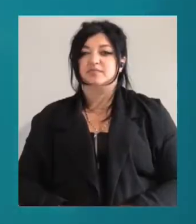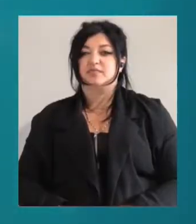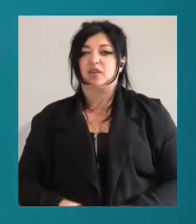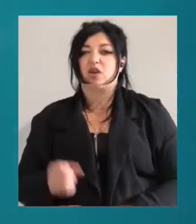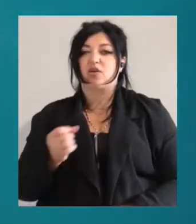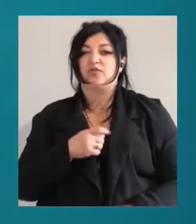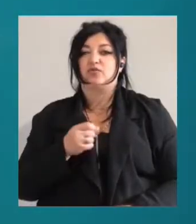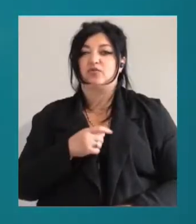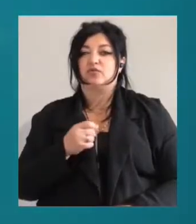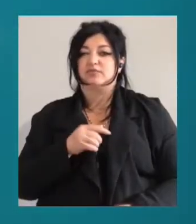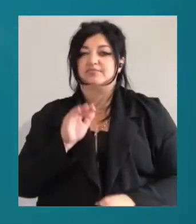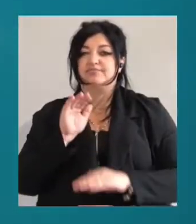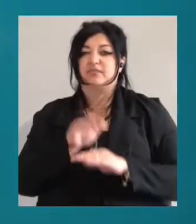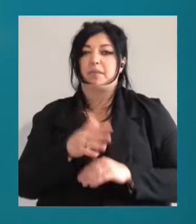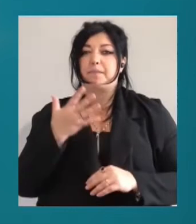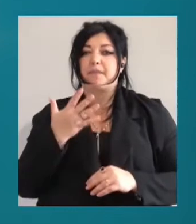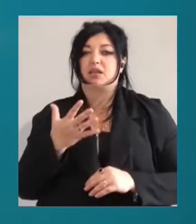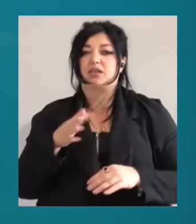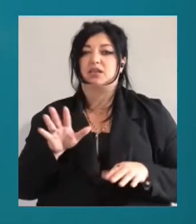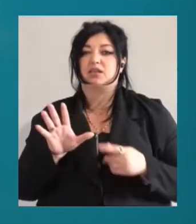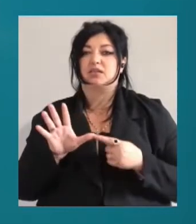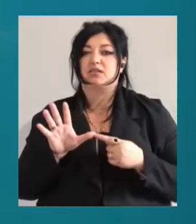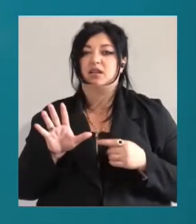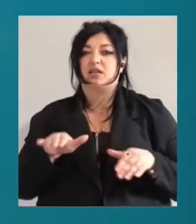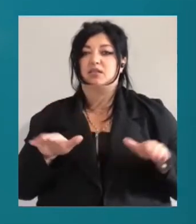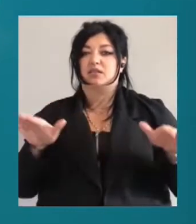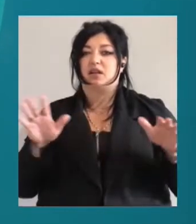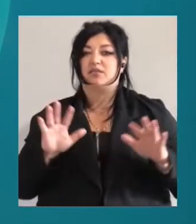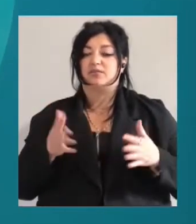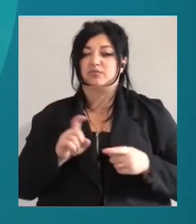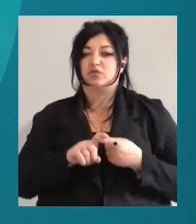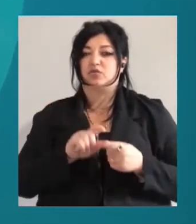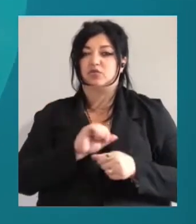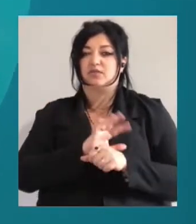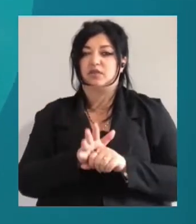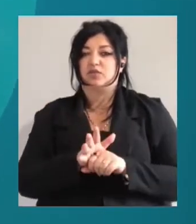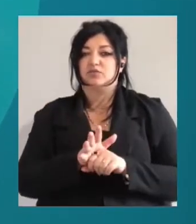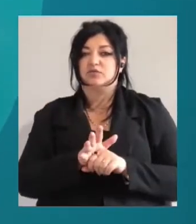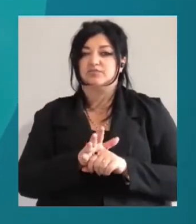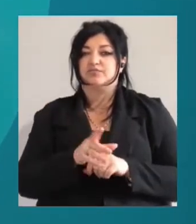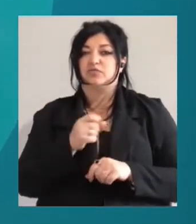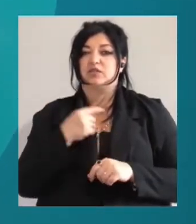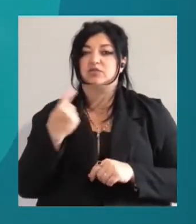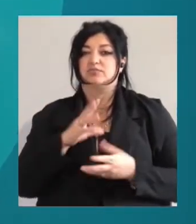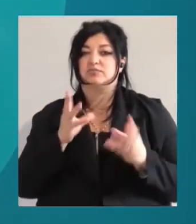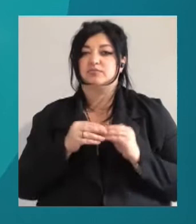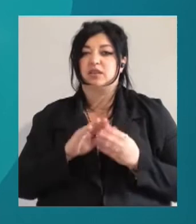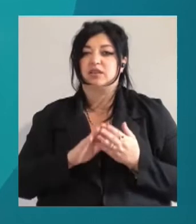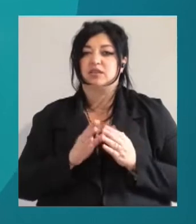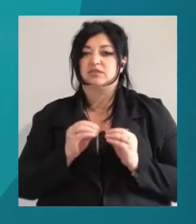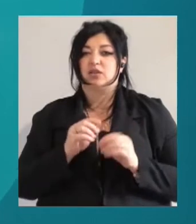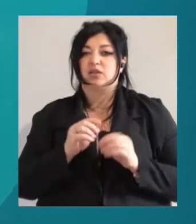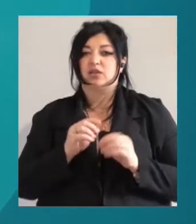зафіксували п'ятий летальний випадок вітоскладнень від коронавірусу. Загалом в Одеській області станом на 10 годину 7 травня